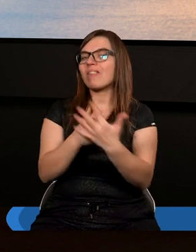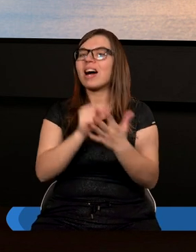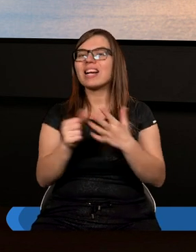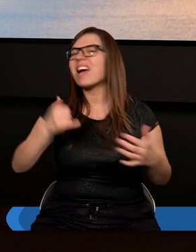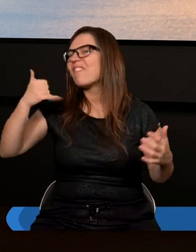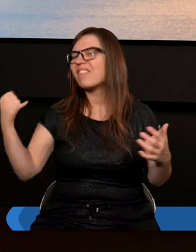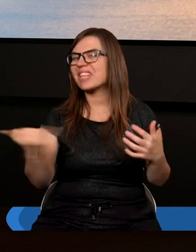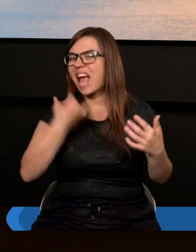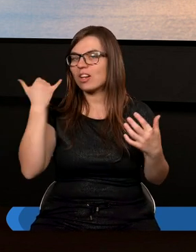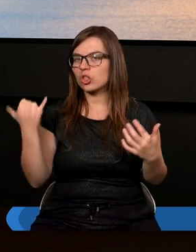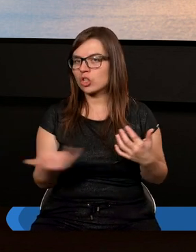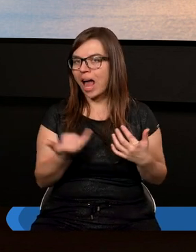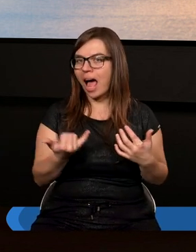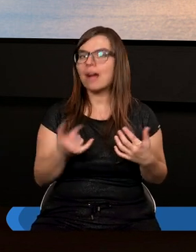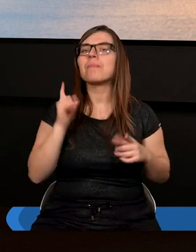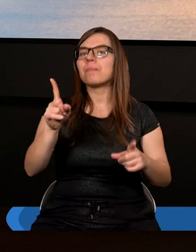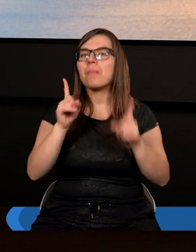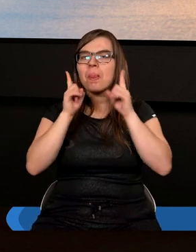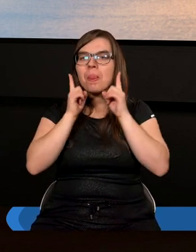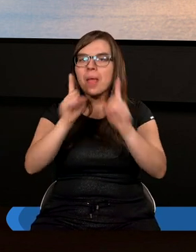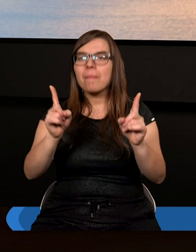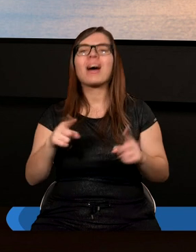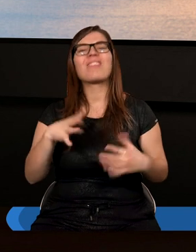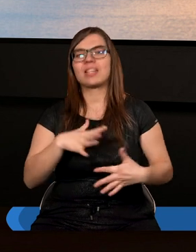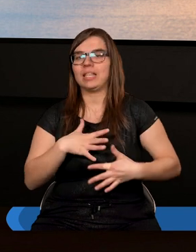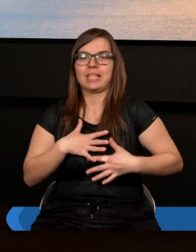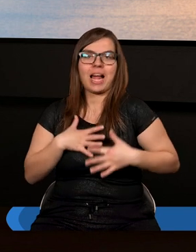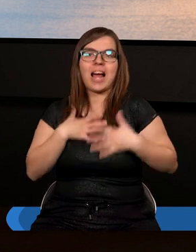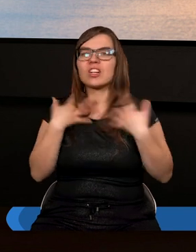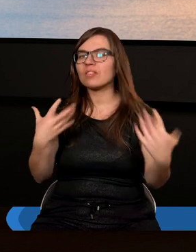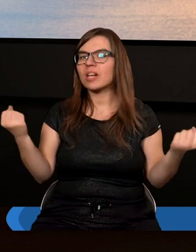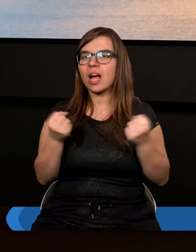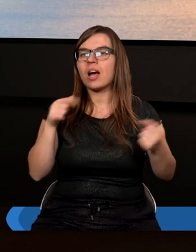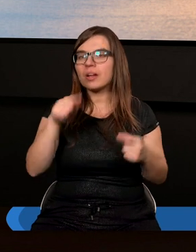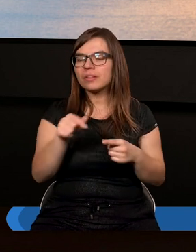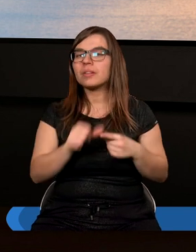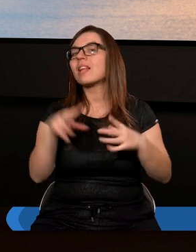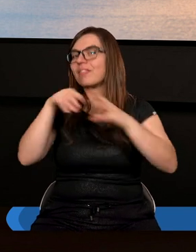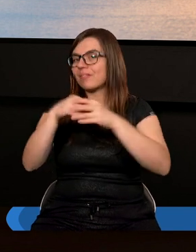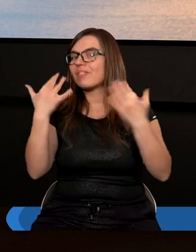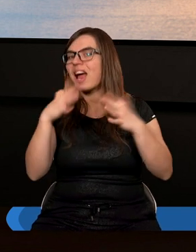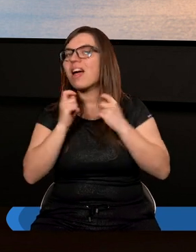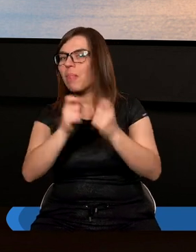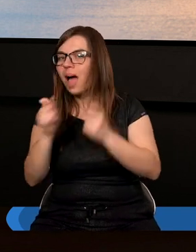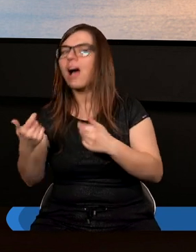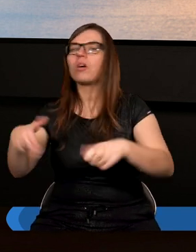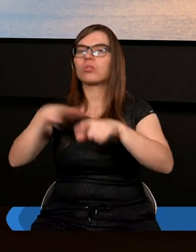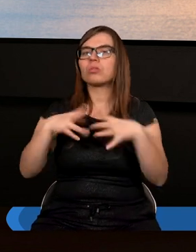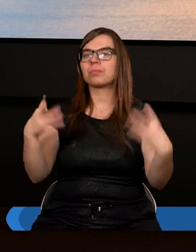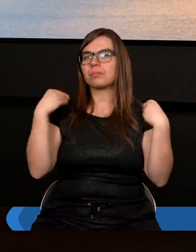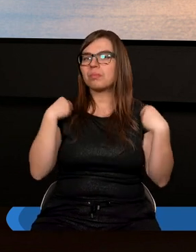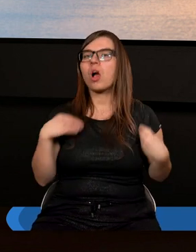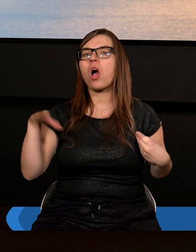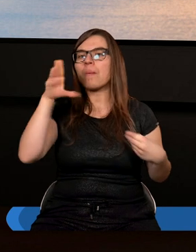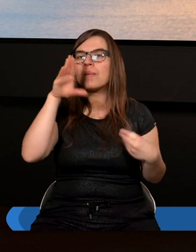i naprawdę jest to zadziwiające, drodzy. Że wśród wielu darów, które otrzymujemy od Pana Boga, aby nimi